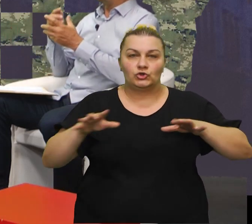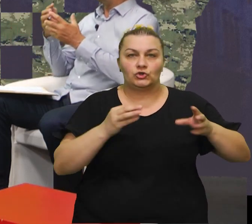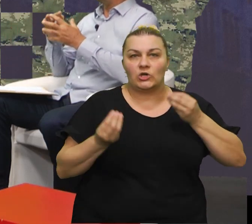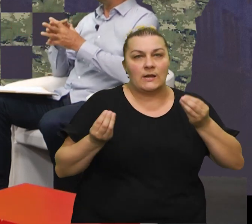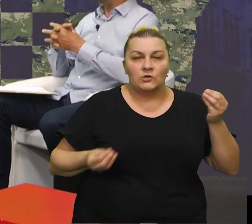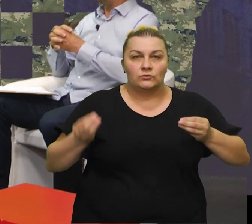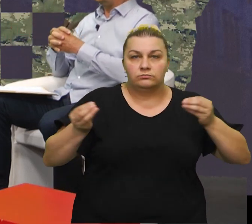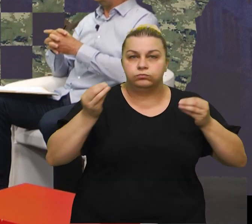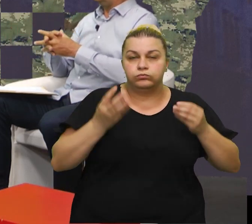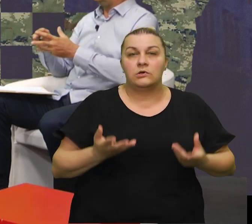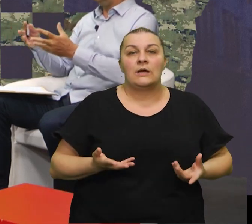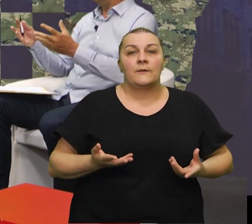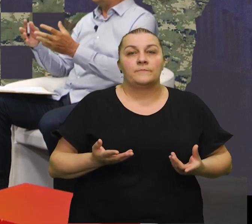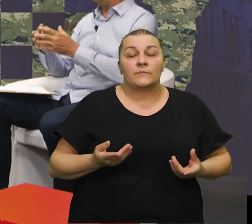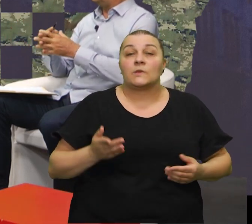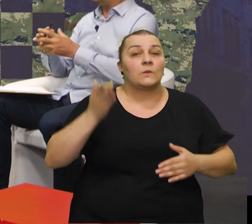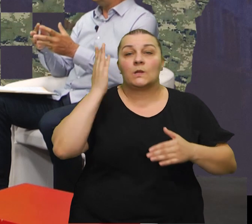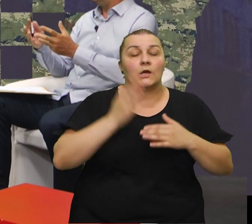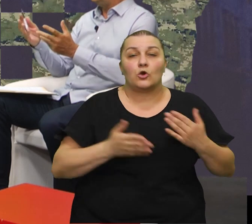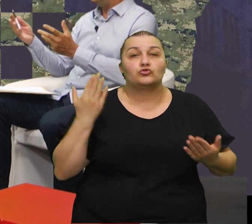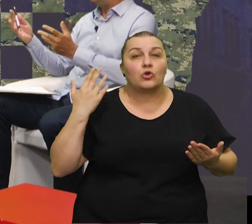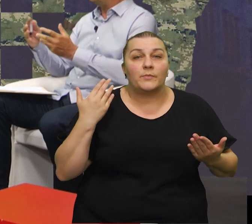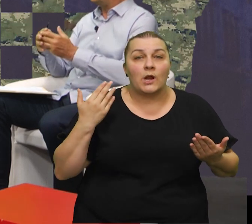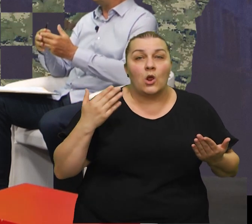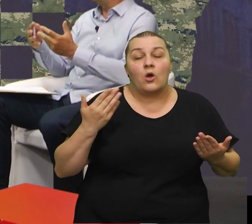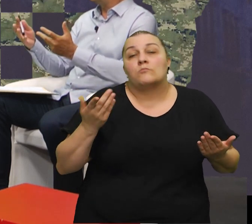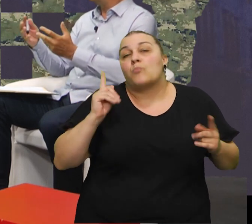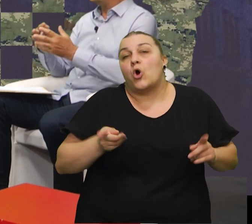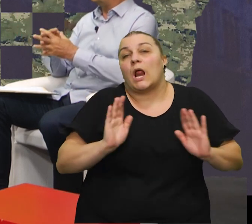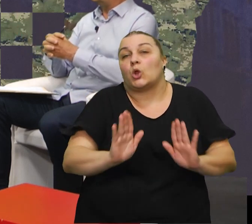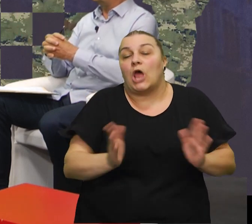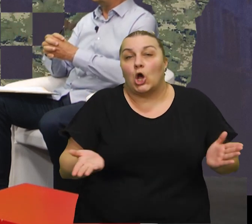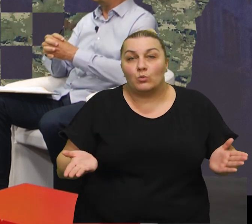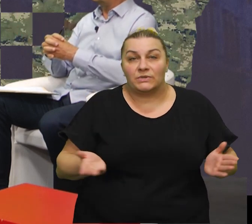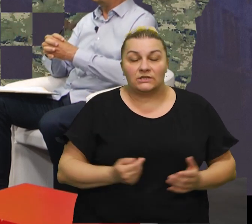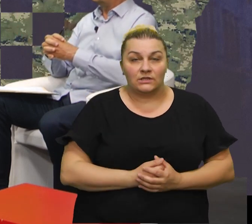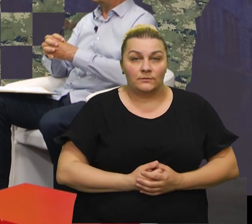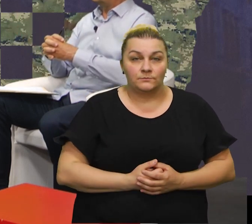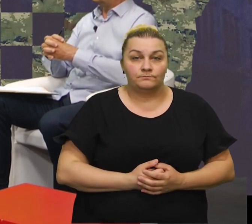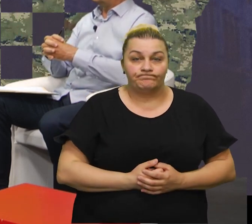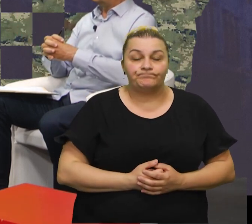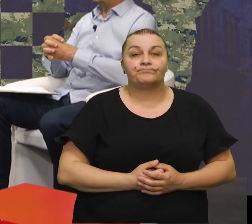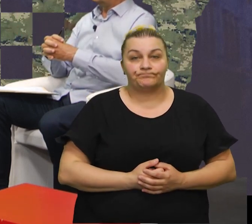usijanja i epilog, je bio kakav je morao jednostavno biti u tom trenutku?